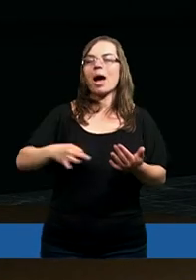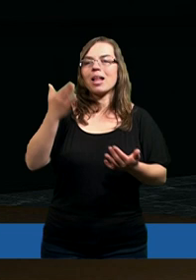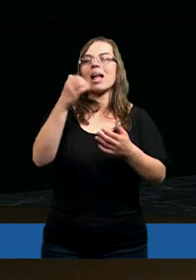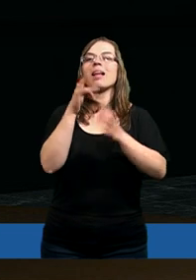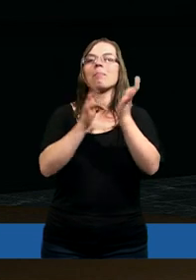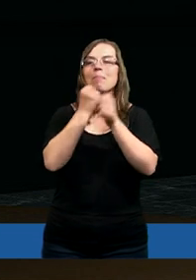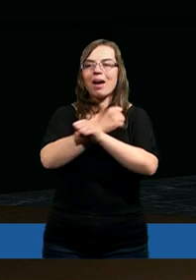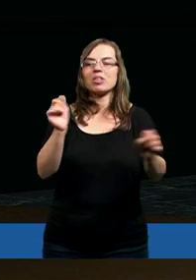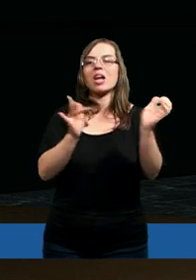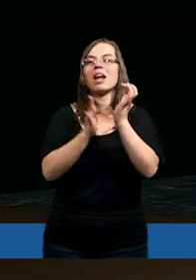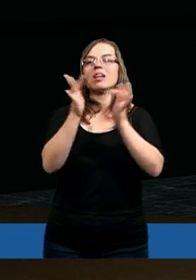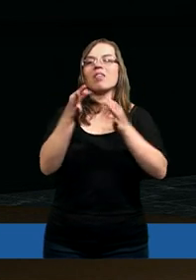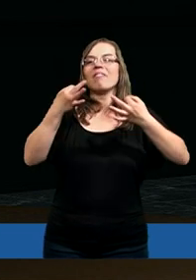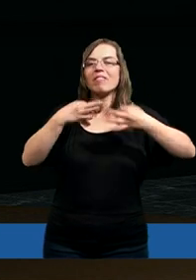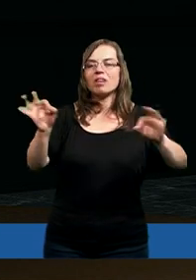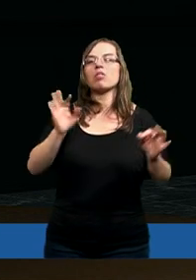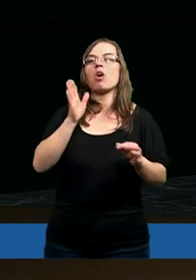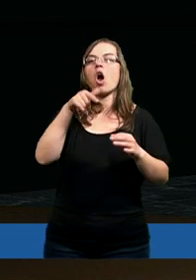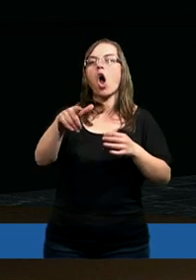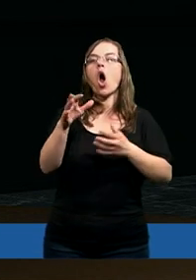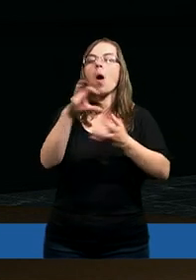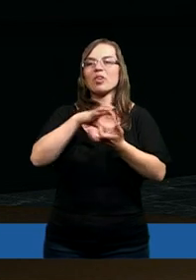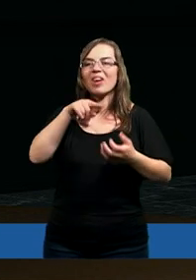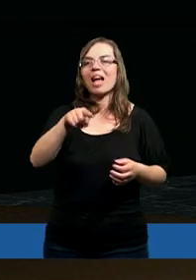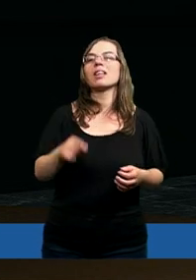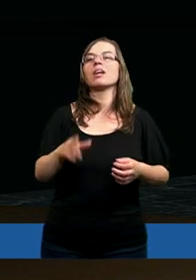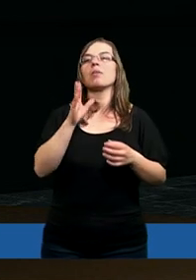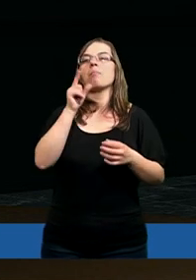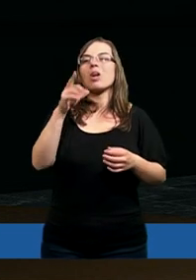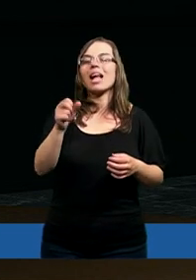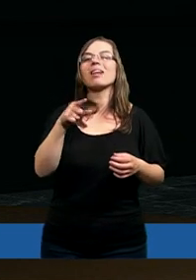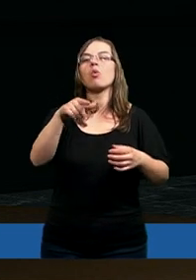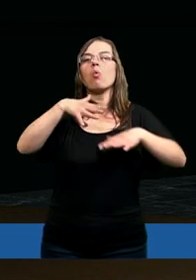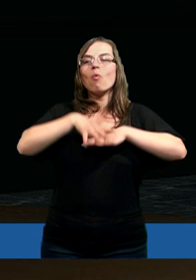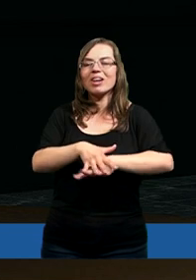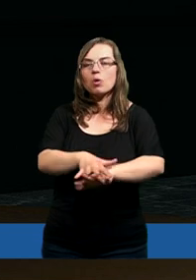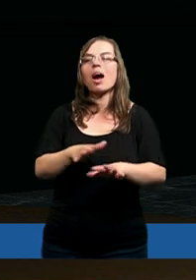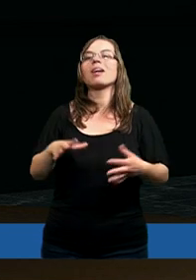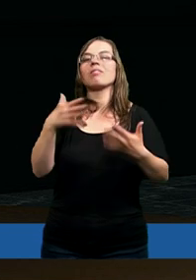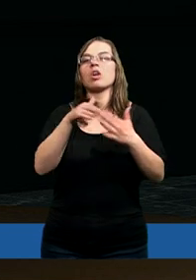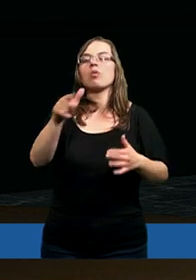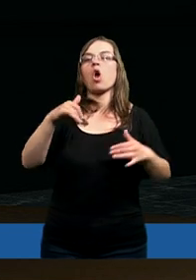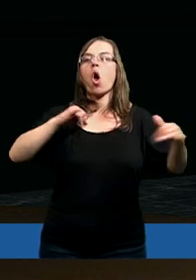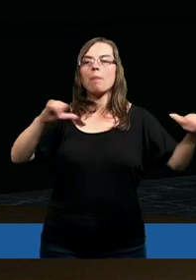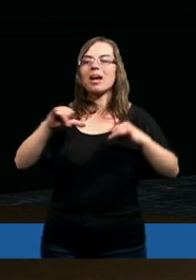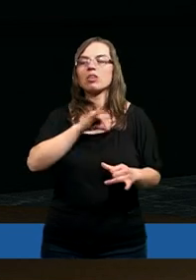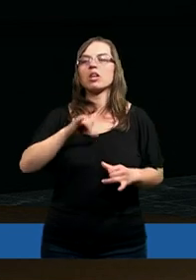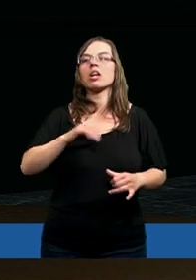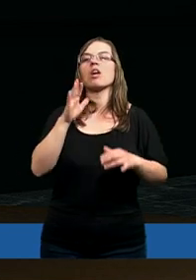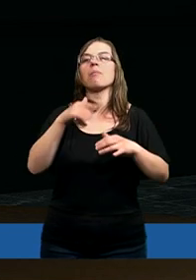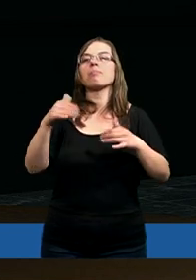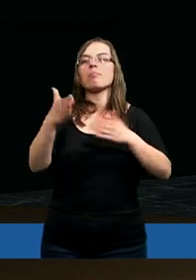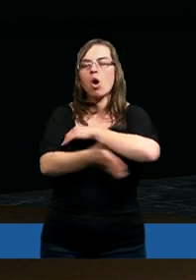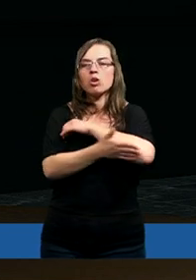Zbawiciela Jezusa Chrystusa wyzwolili się od brudów świata, lecz potem znowu w nie uwikłani dają im się opanować,